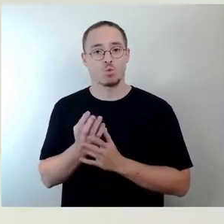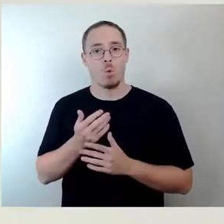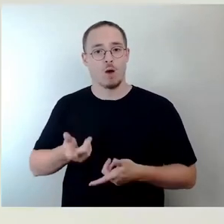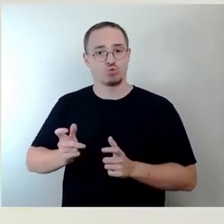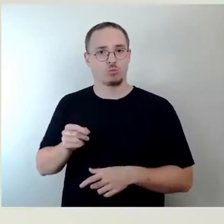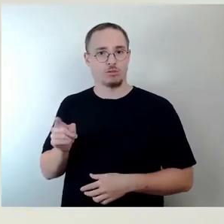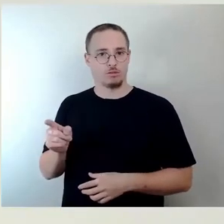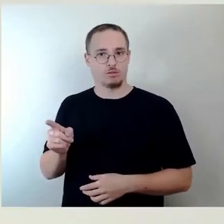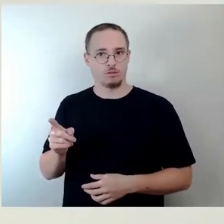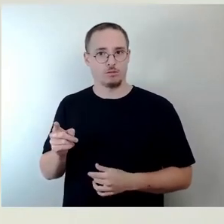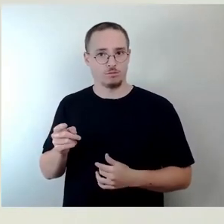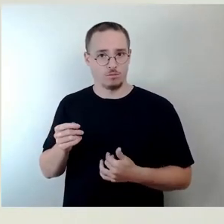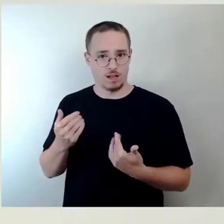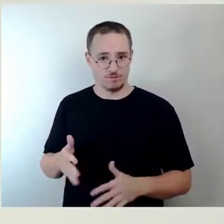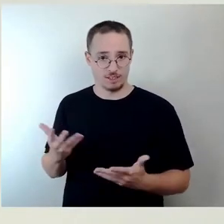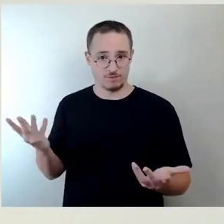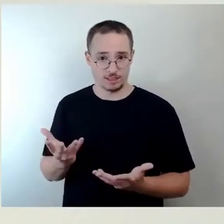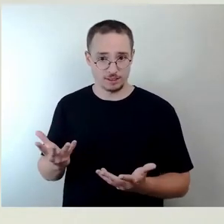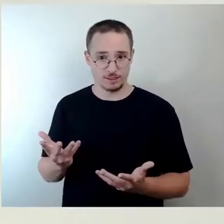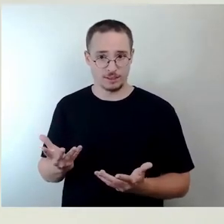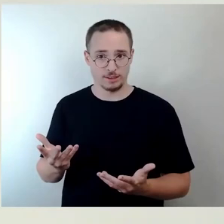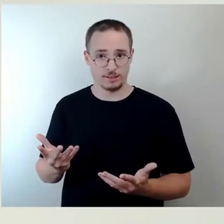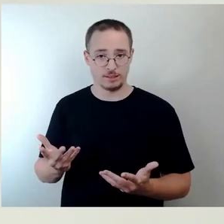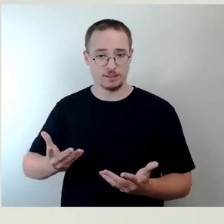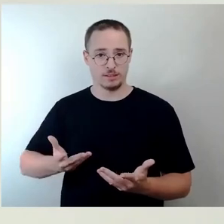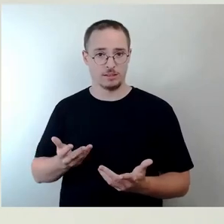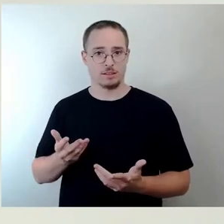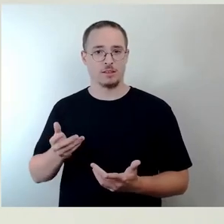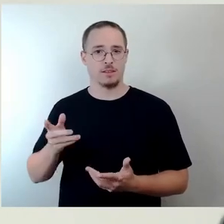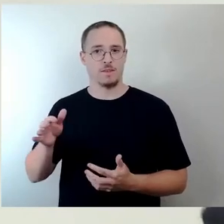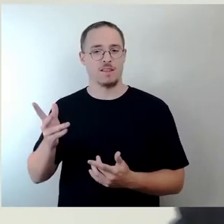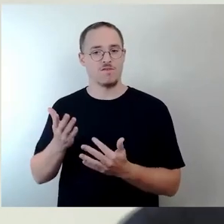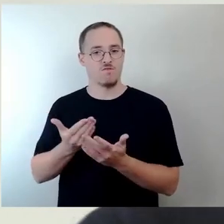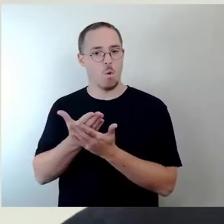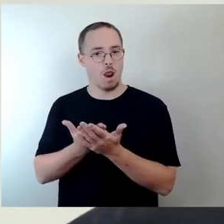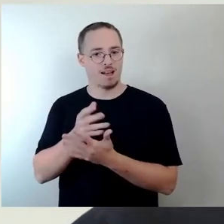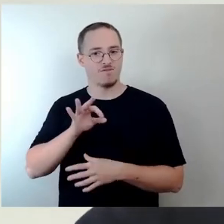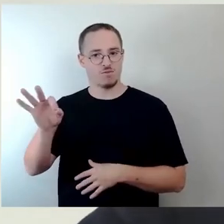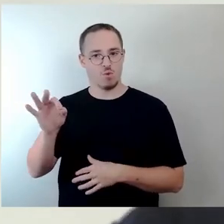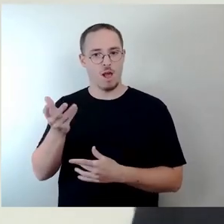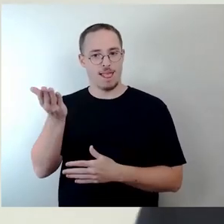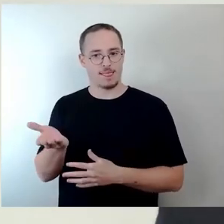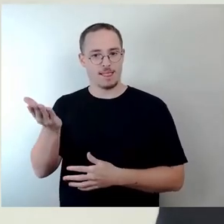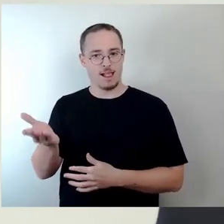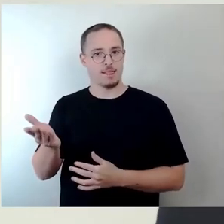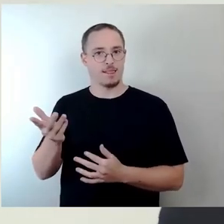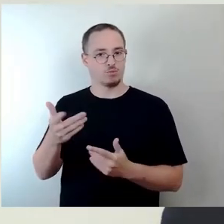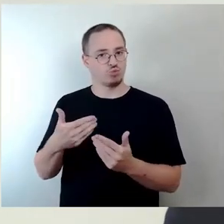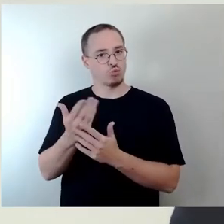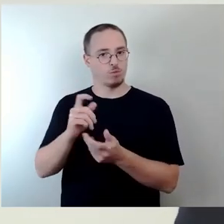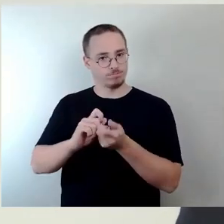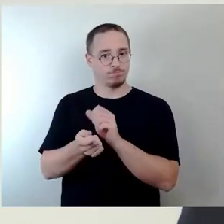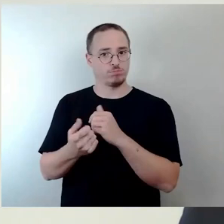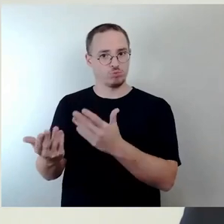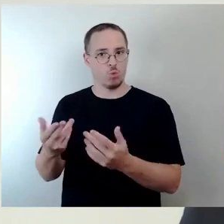Vorlage zur Entgeltnovelle des Eigenbetriebs Heines-Schütz